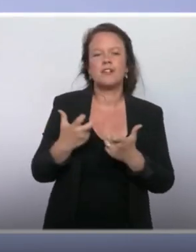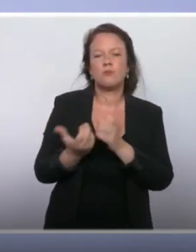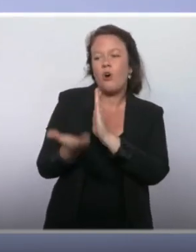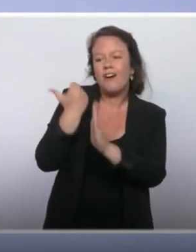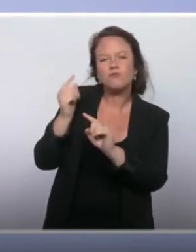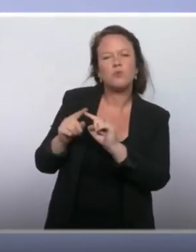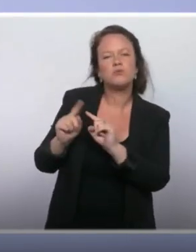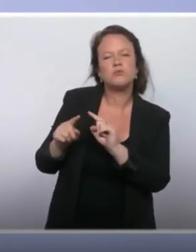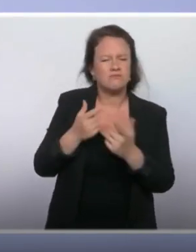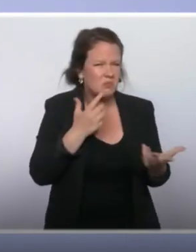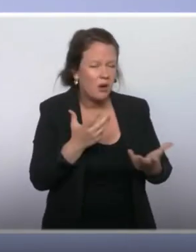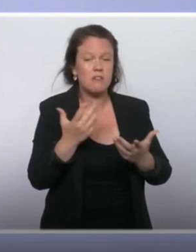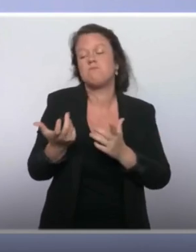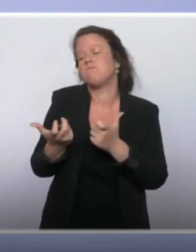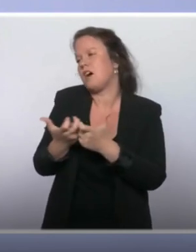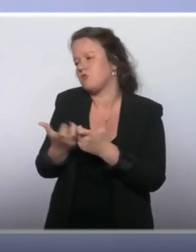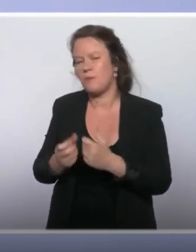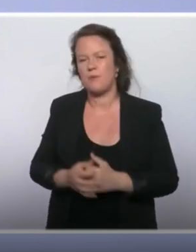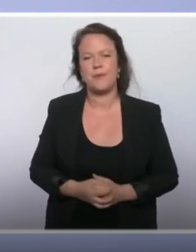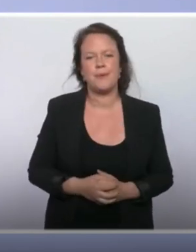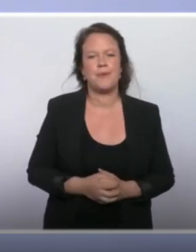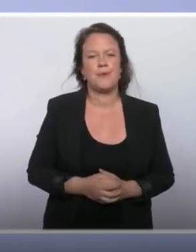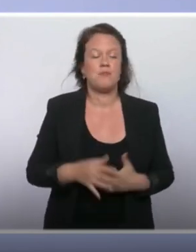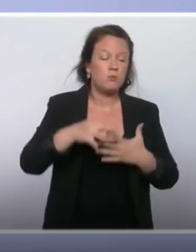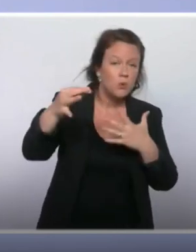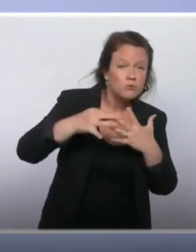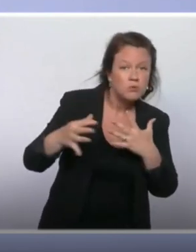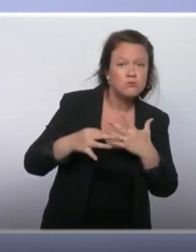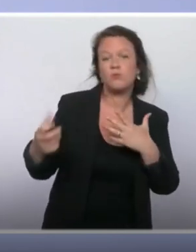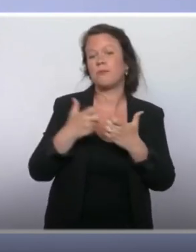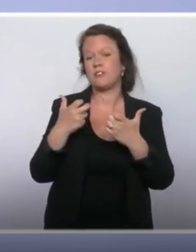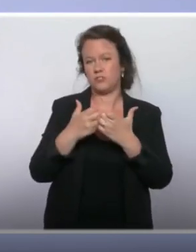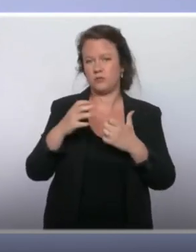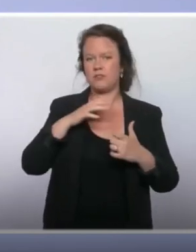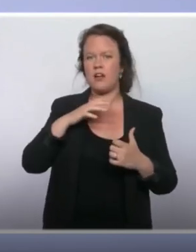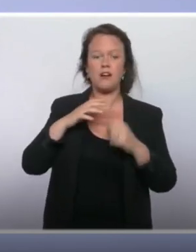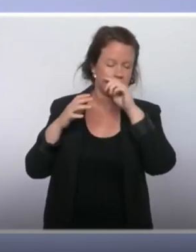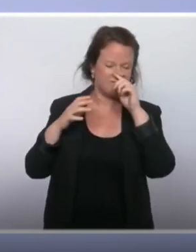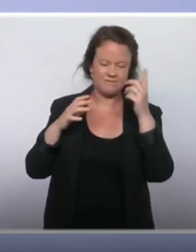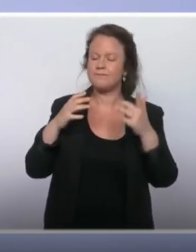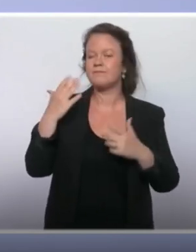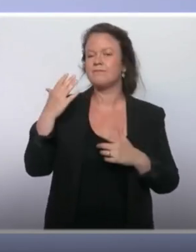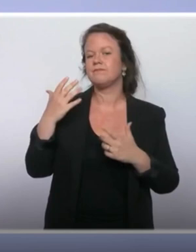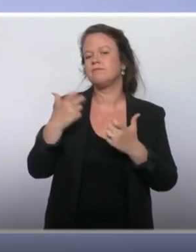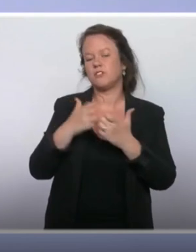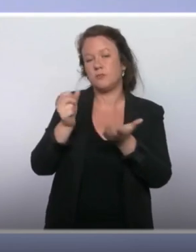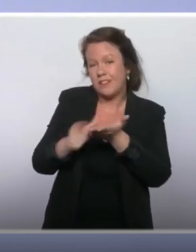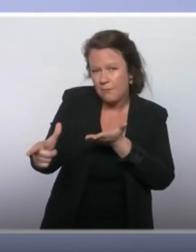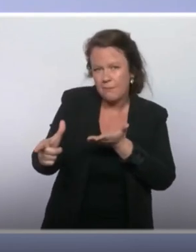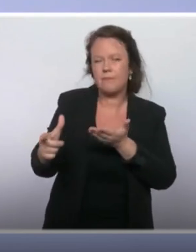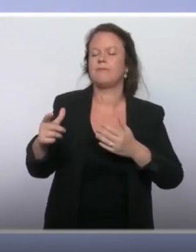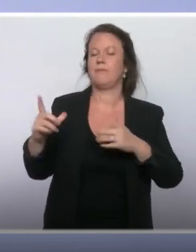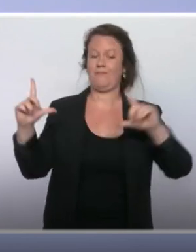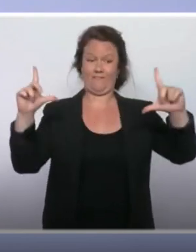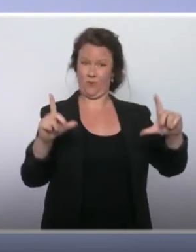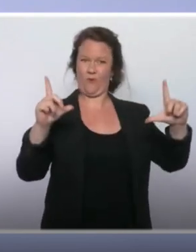? Ça veut dire que vous avez par exemple des fonctions sur certaines plateformes de géolocalisation qui permettent à des jeunes de se retrouver à tel endroit en montrant des